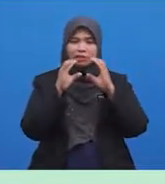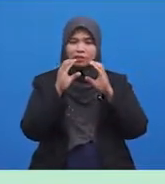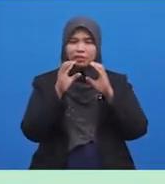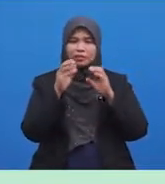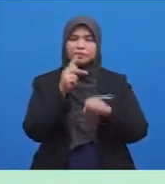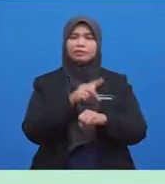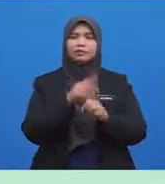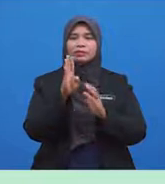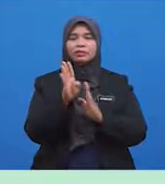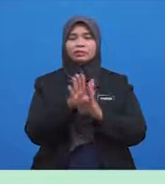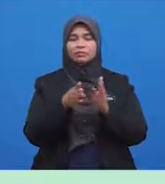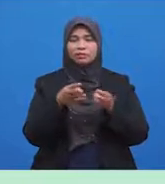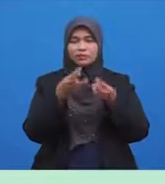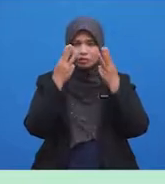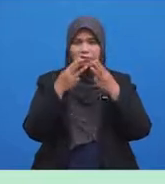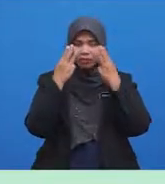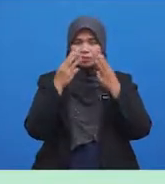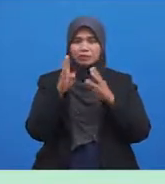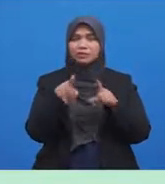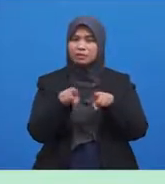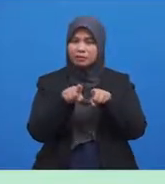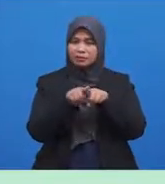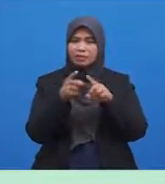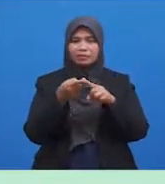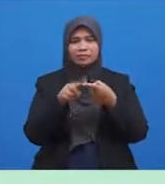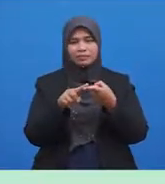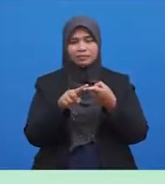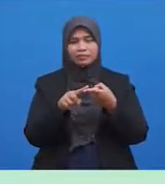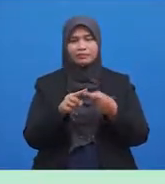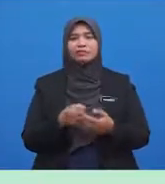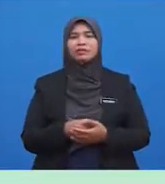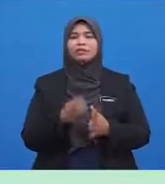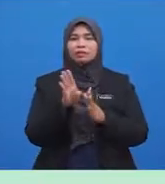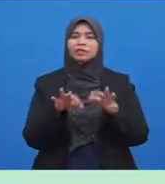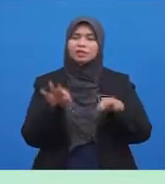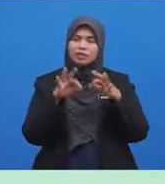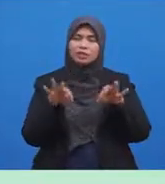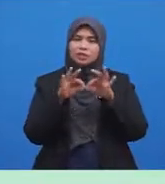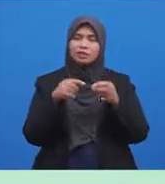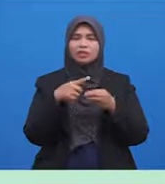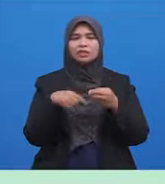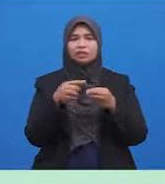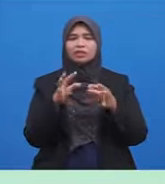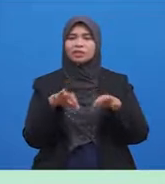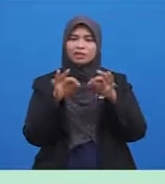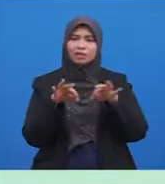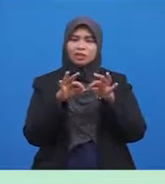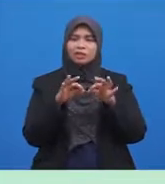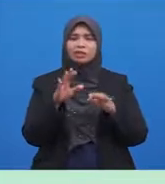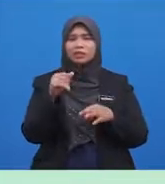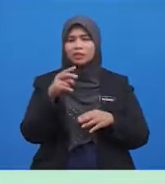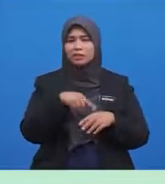Ketika mengambil Wuduk Bersama kawan-kawan Bercerita Tentang cerita-cerita Yang dah